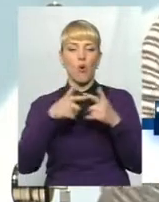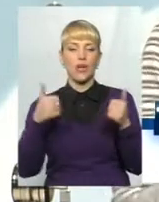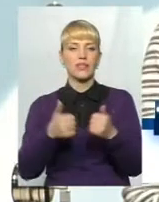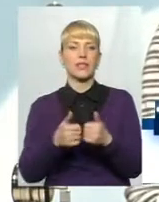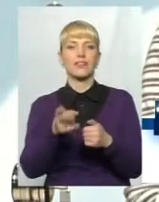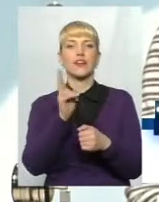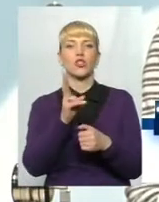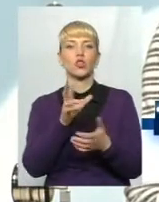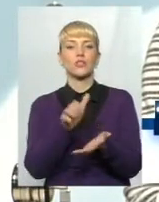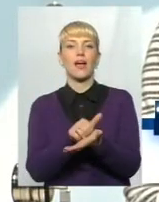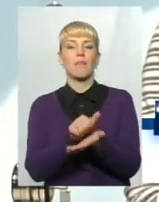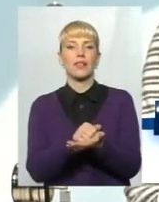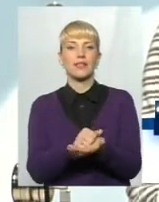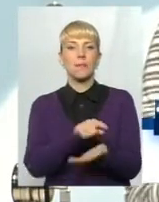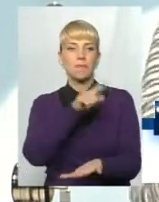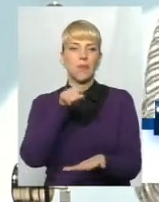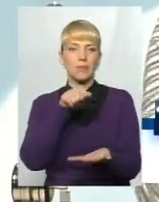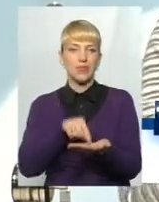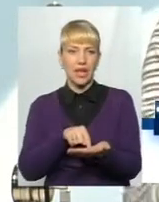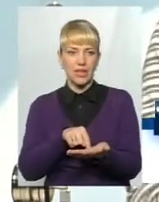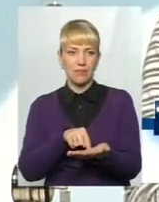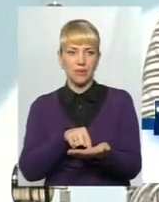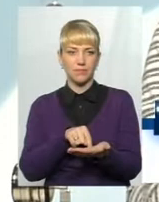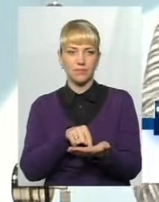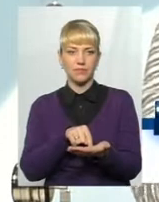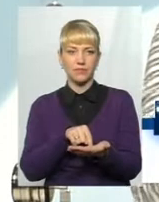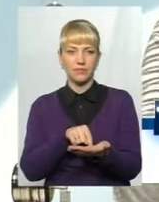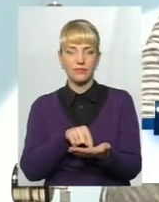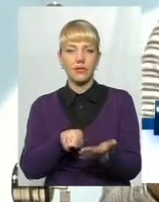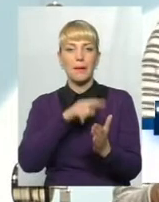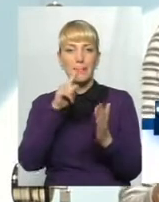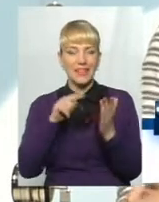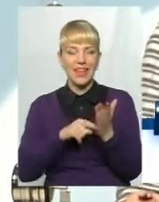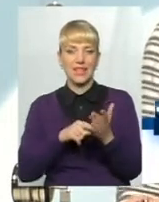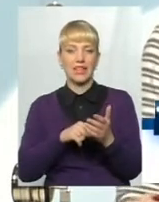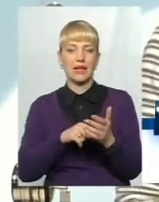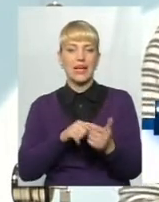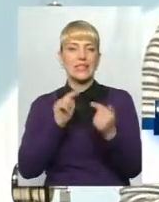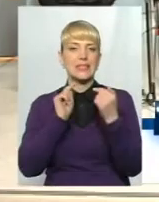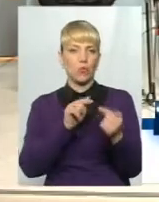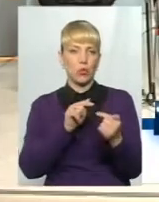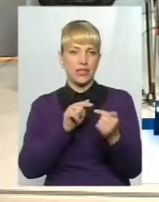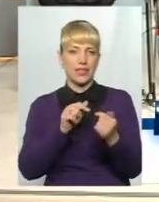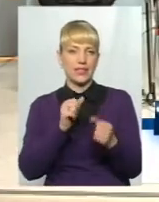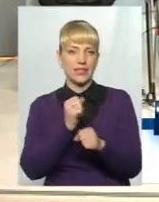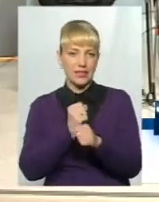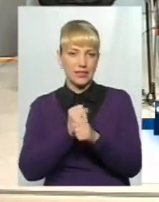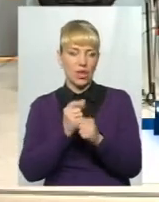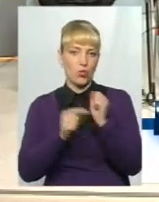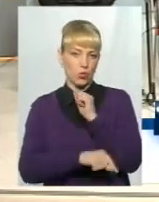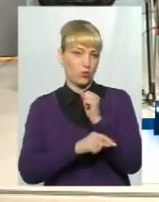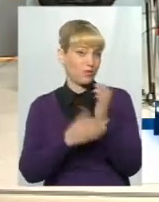займається питаннями запобігання і протидії корупції. Нема такого